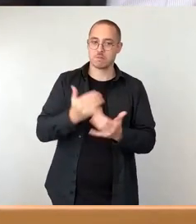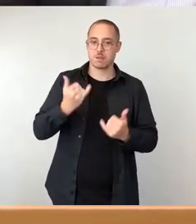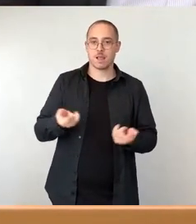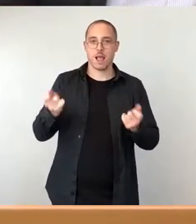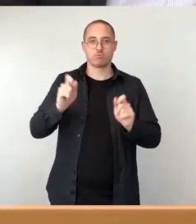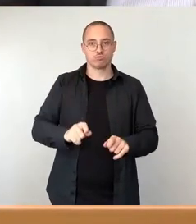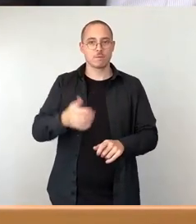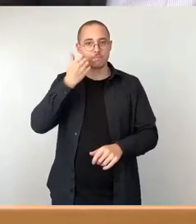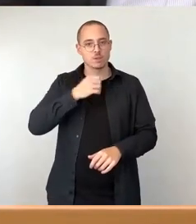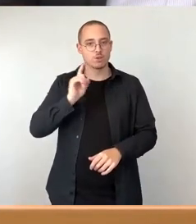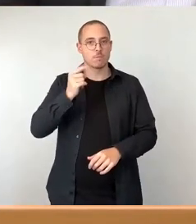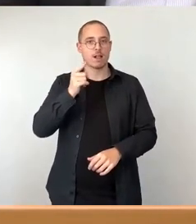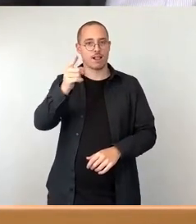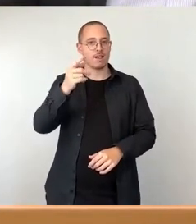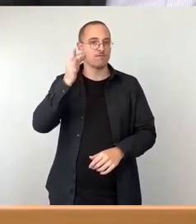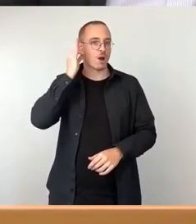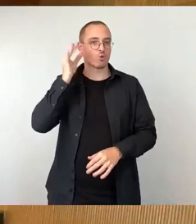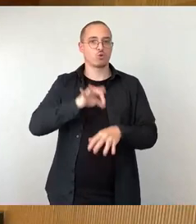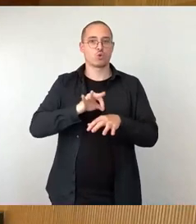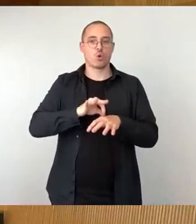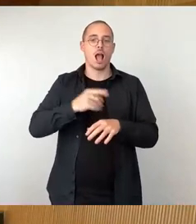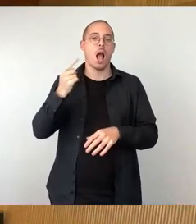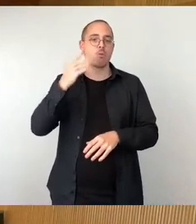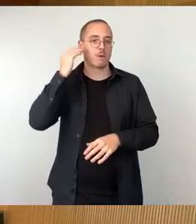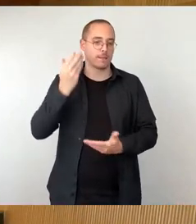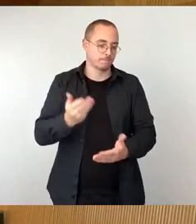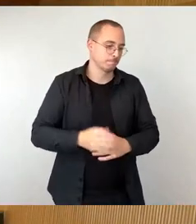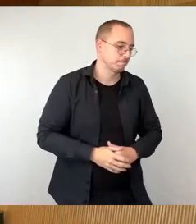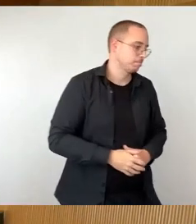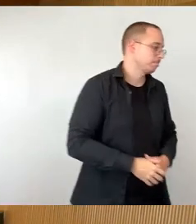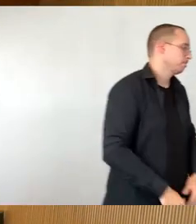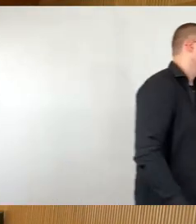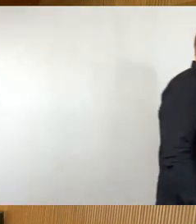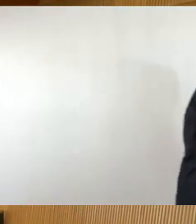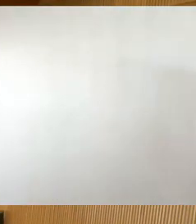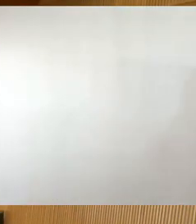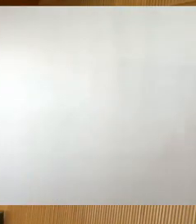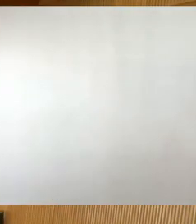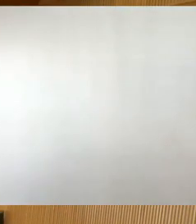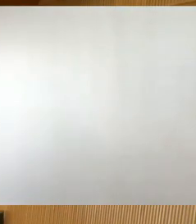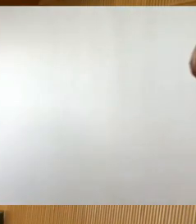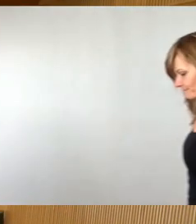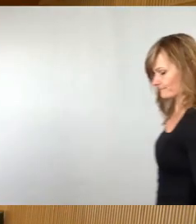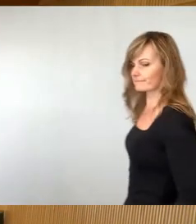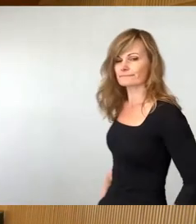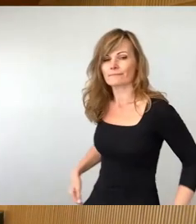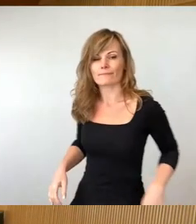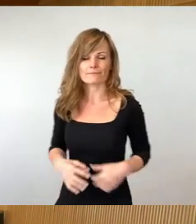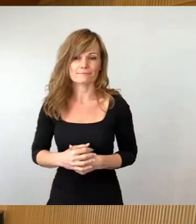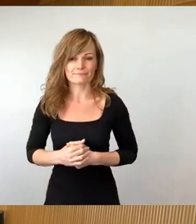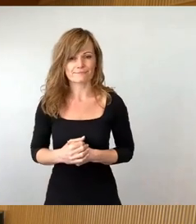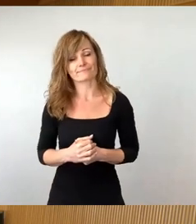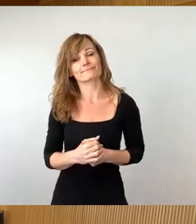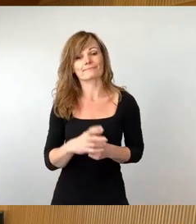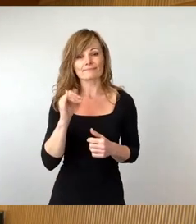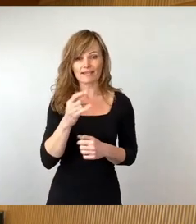Kaufmann einige Aussagen. Ja, vielen Dank. Sehr geehrter Herr Oberbürgermeister, werte Kolleginnen und Kollegen des Stadtrates. Ich denke, es